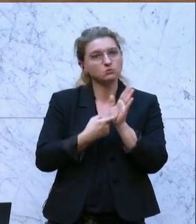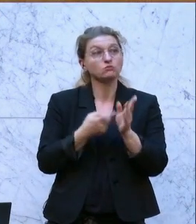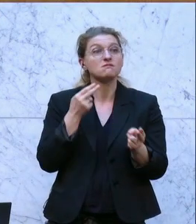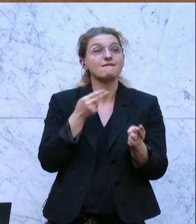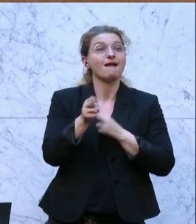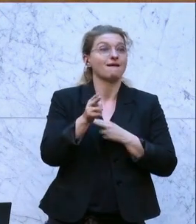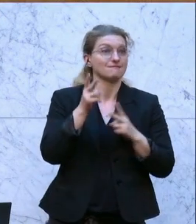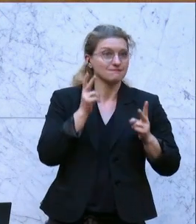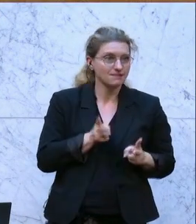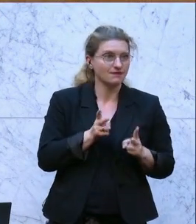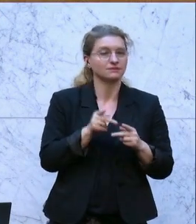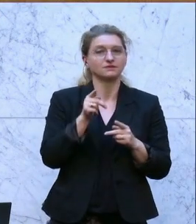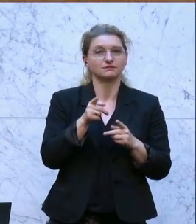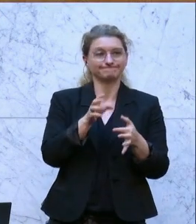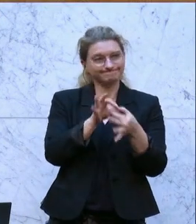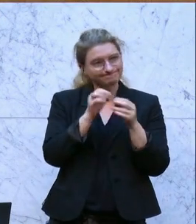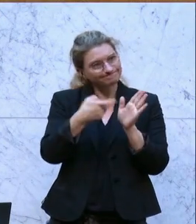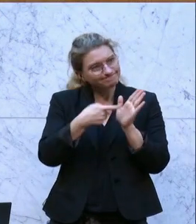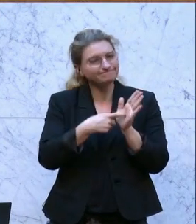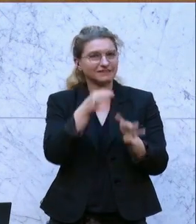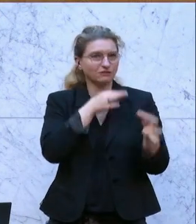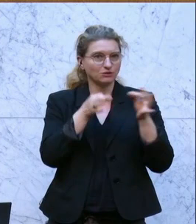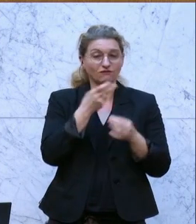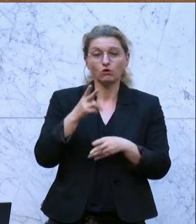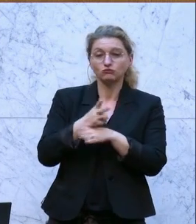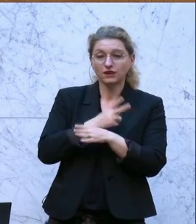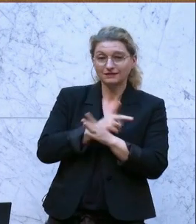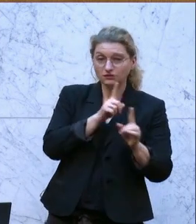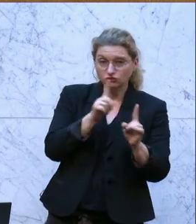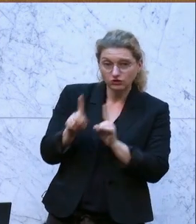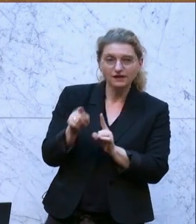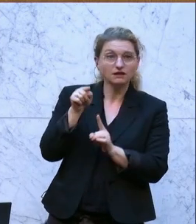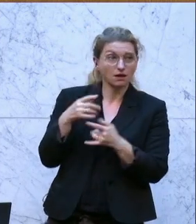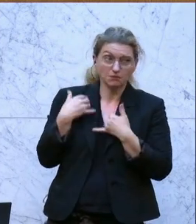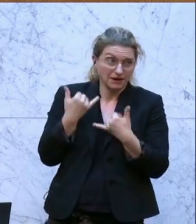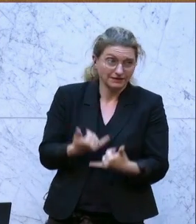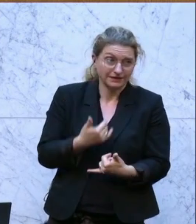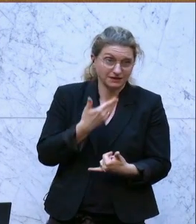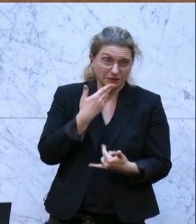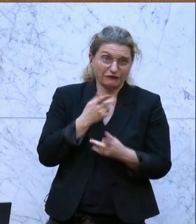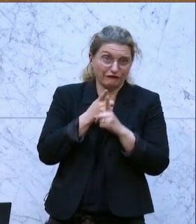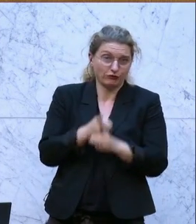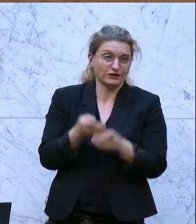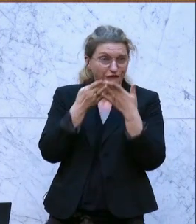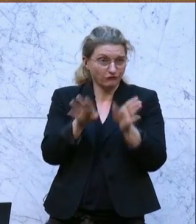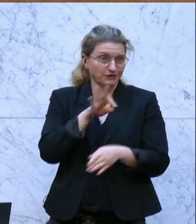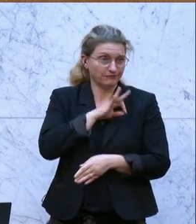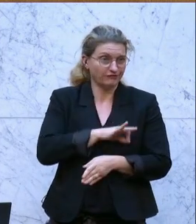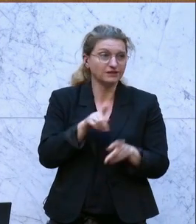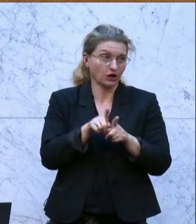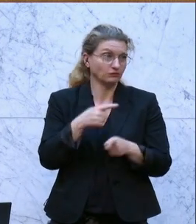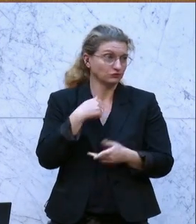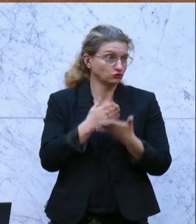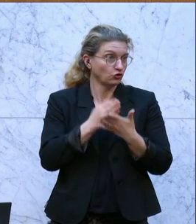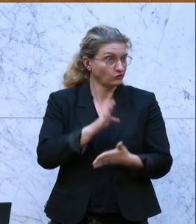Informationen, weil staatliche Stellen der Veröffentlichungspflicht noch immer nicht nachkommen. Und wir, wie Sie von mir auch gehört